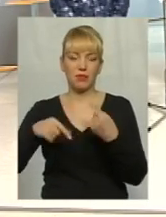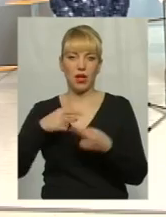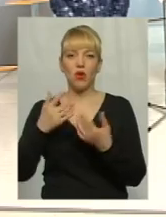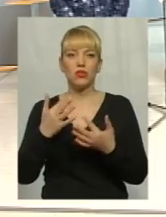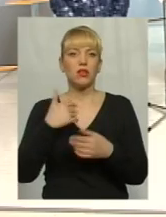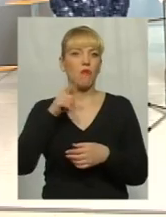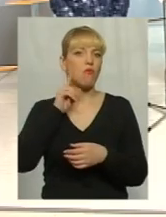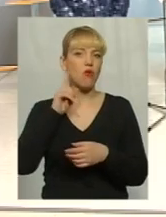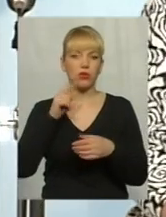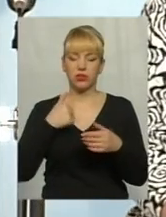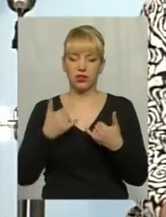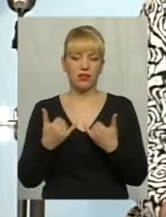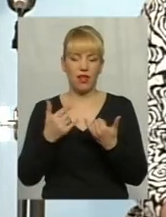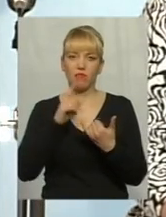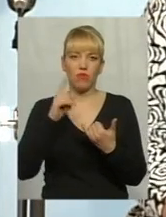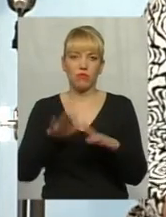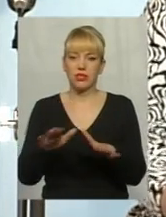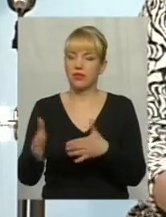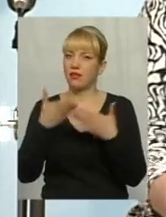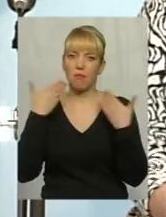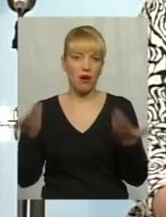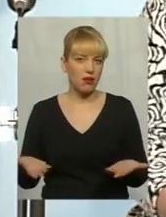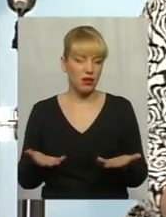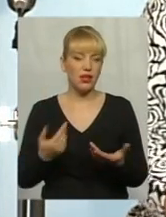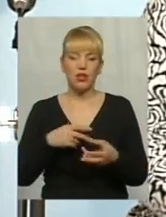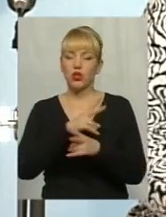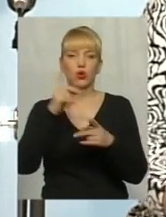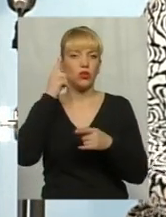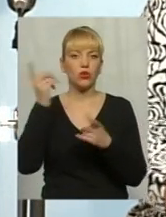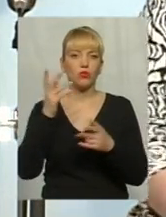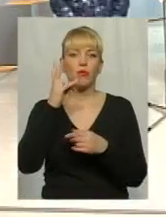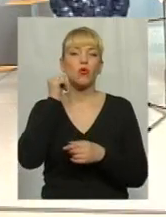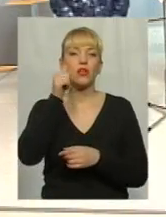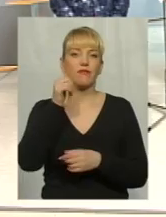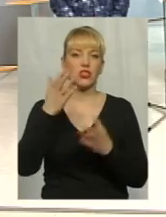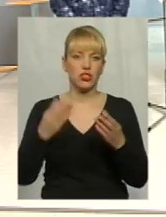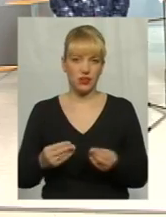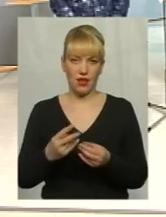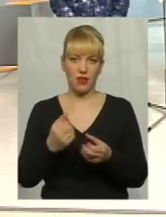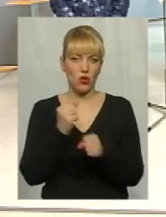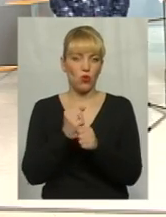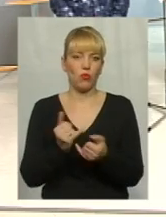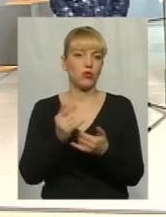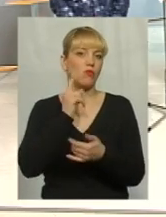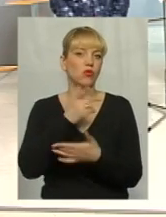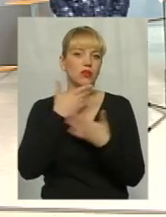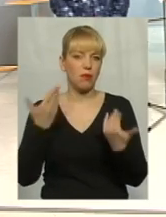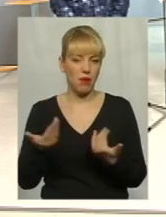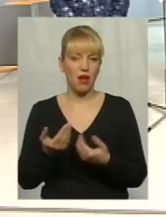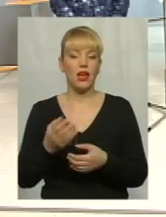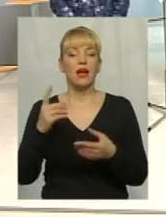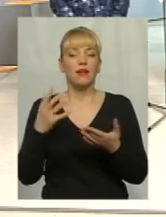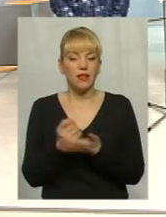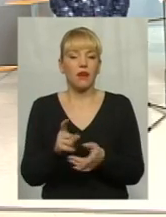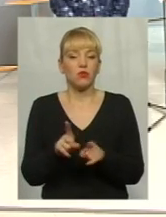місті, ніхто не дбає про їхні робочі місця, ніхто не дбає про завтрашній день. І отак склалося, і одним, і другим стало жити важче.